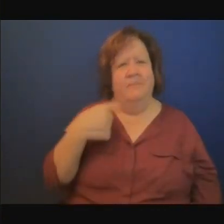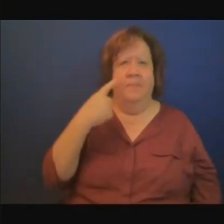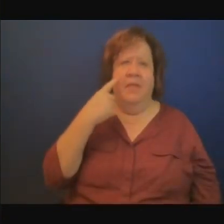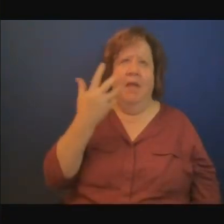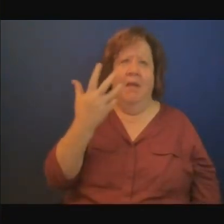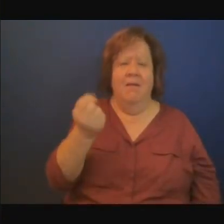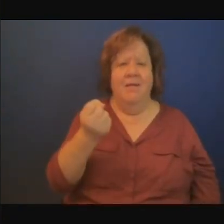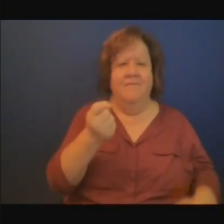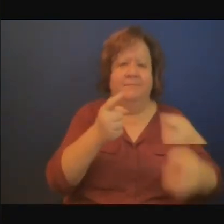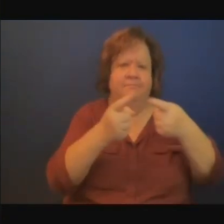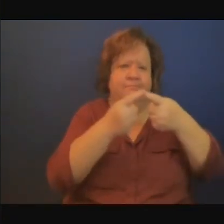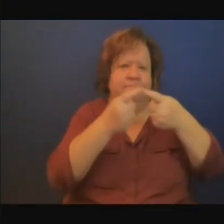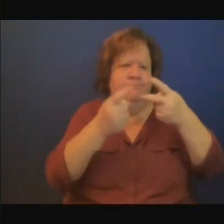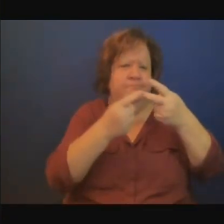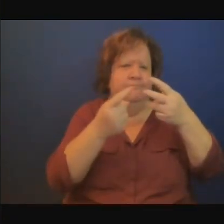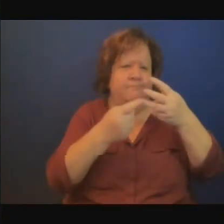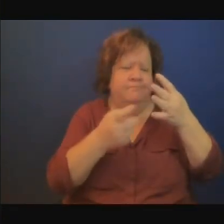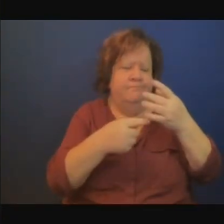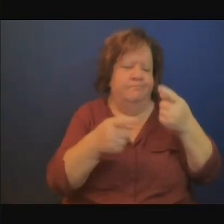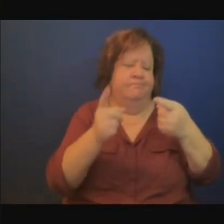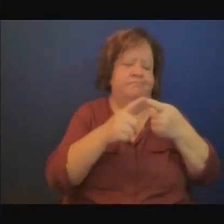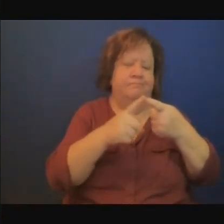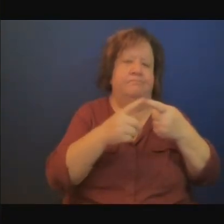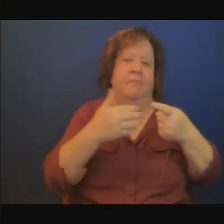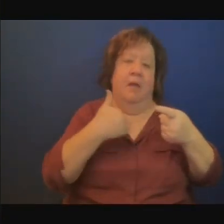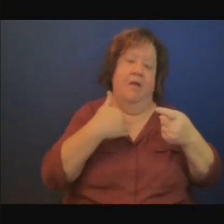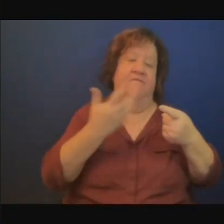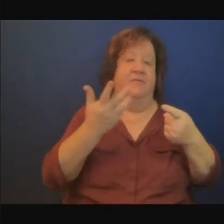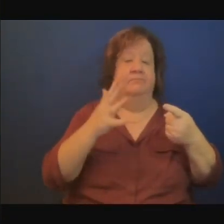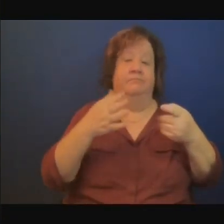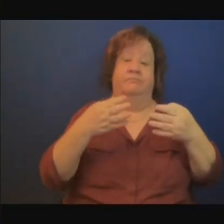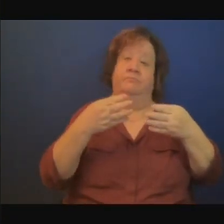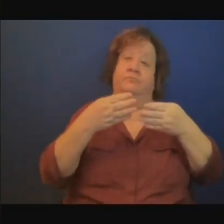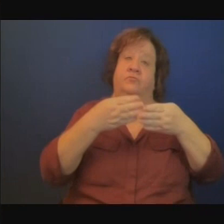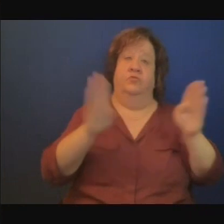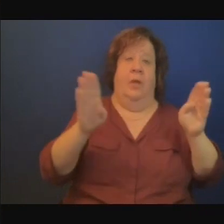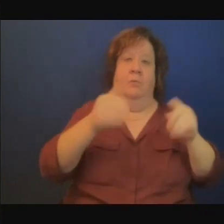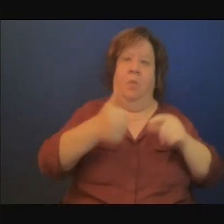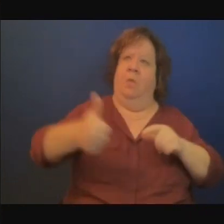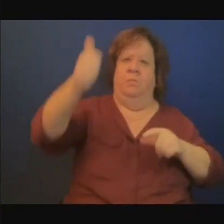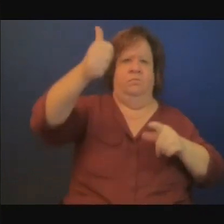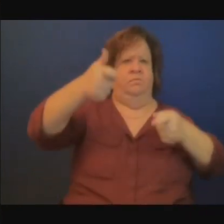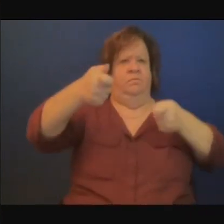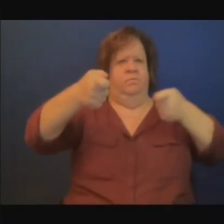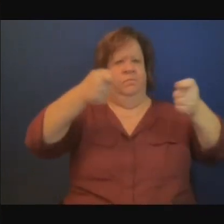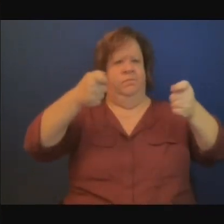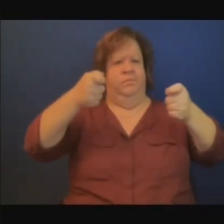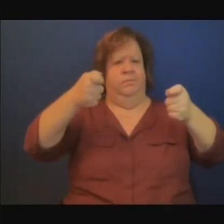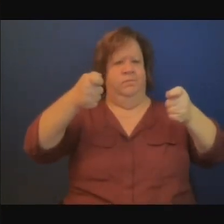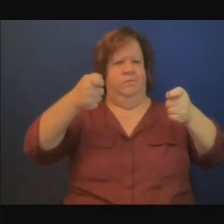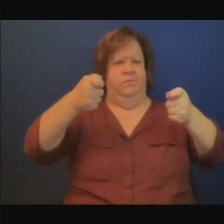et donc ça ça concerne tous les types de projets pas seulement pour les projets d'énergie renouvelable vous avez le risque souverain pour résoudre ce